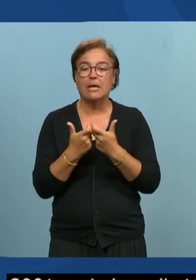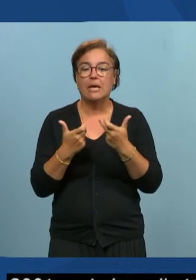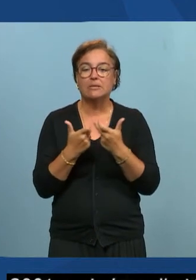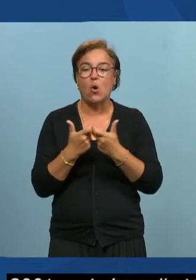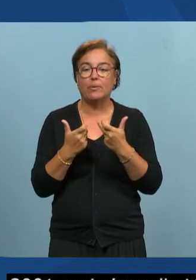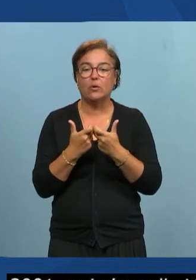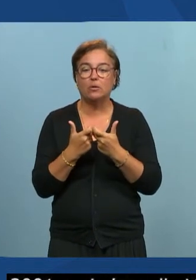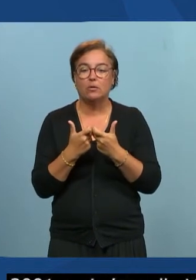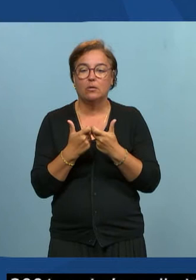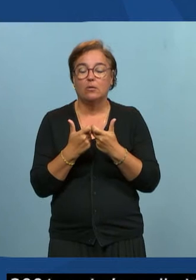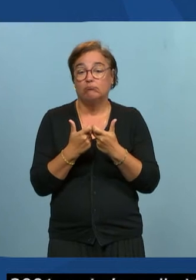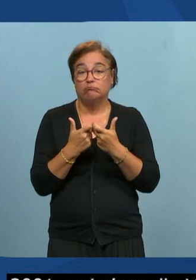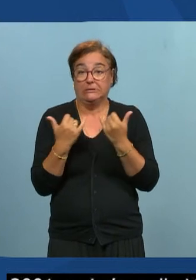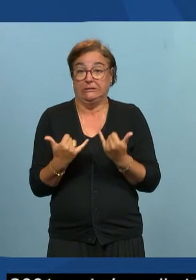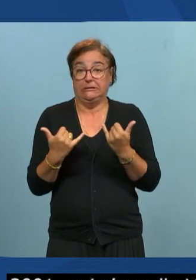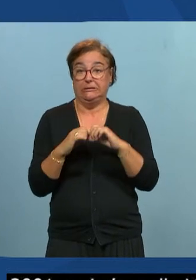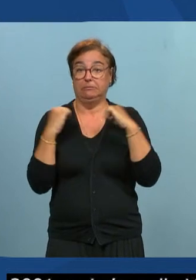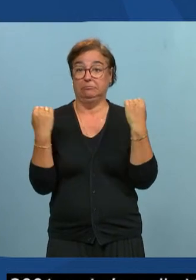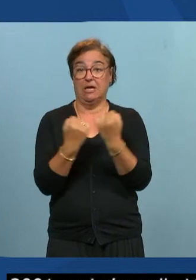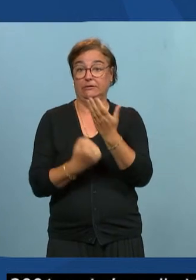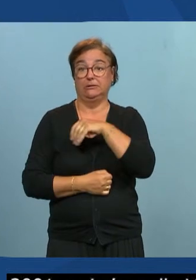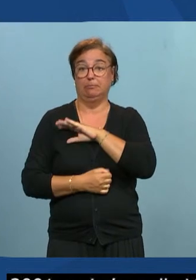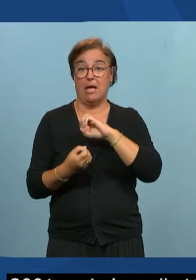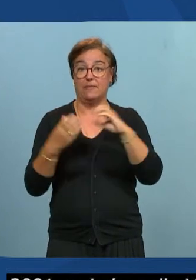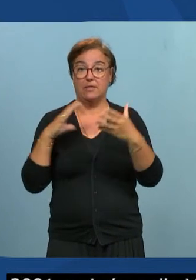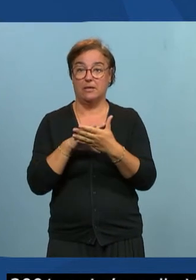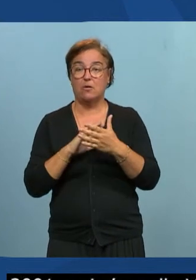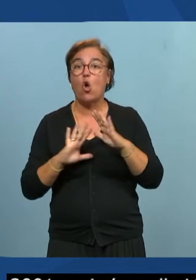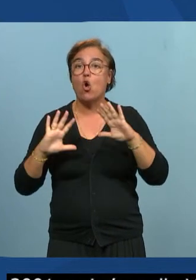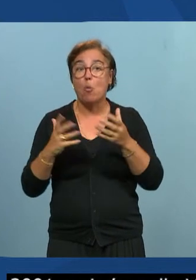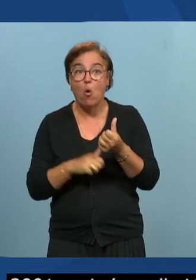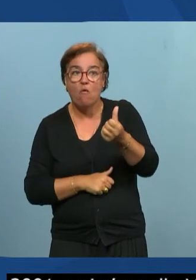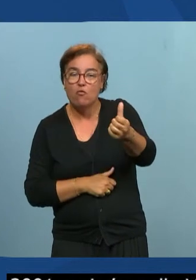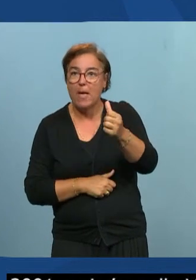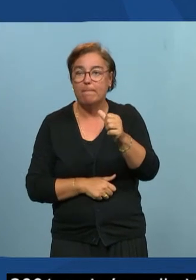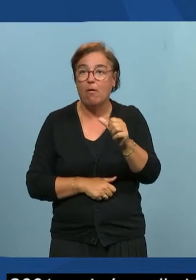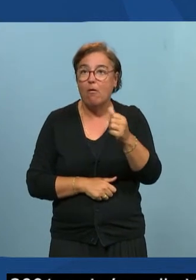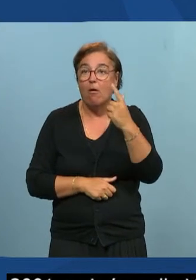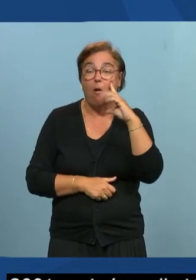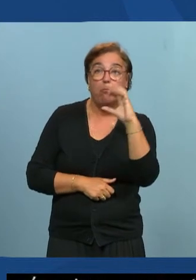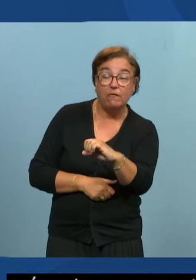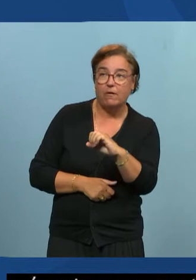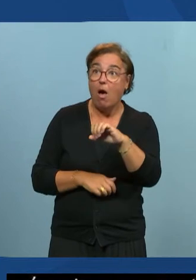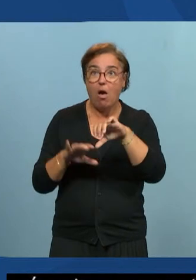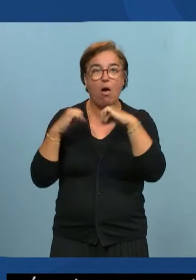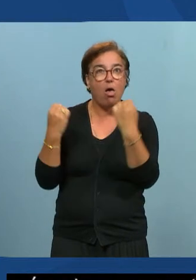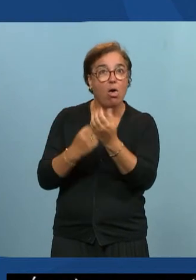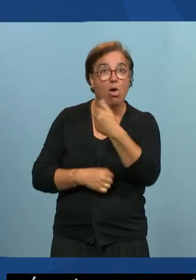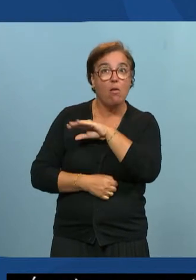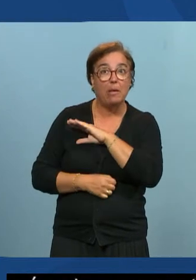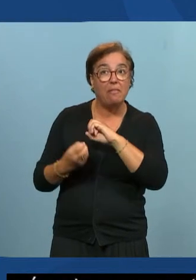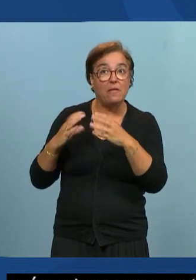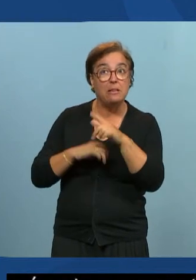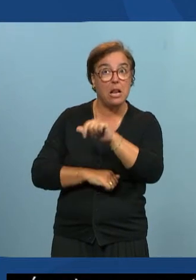'appliquer tout bêtement à ce webinaire. La visibilité, comment avez-vous entendu parler de ce webinaire ? La perception, est-ce que